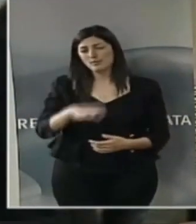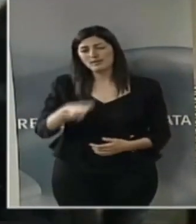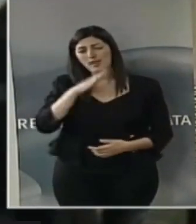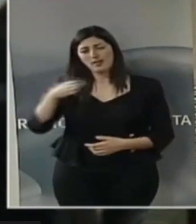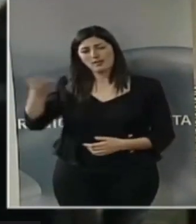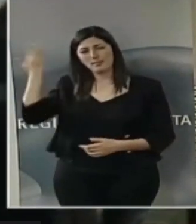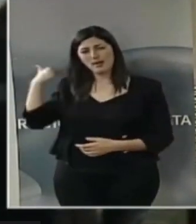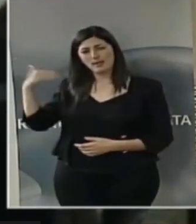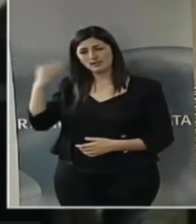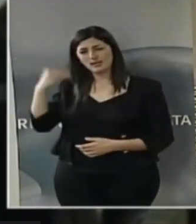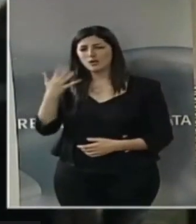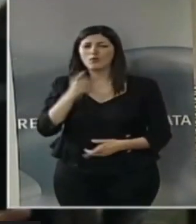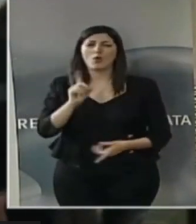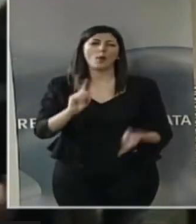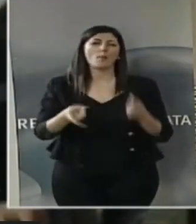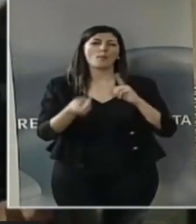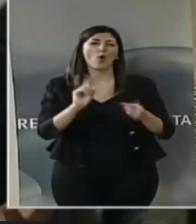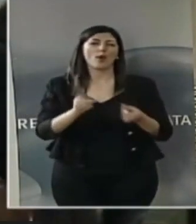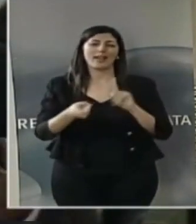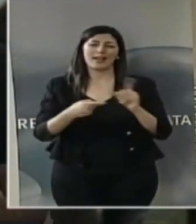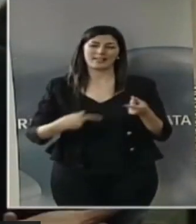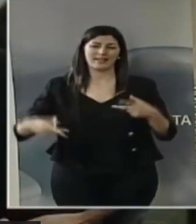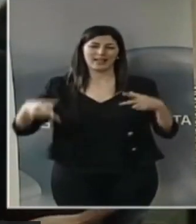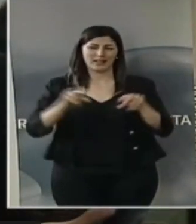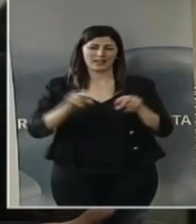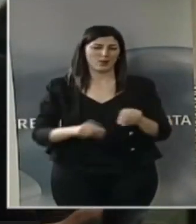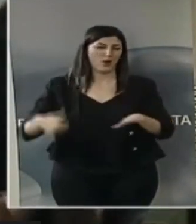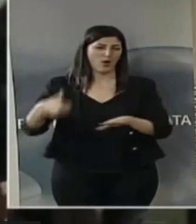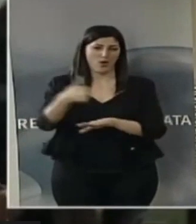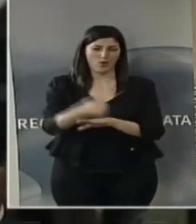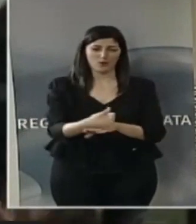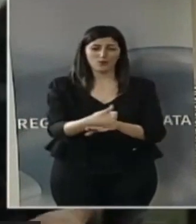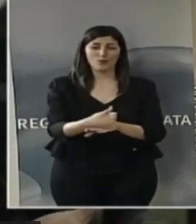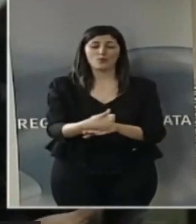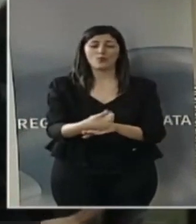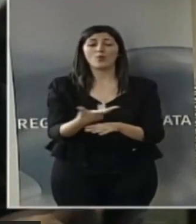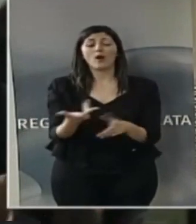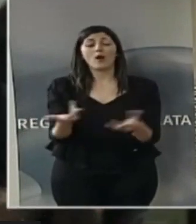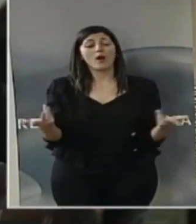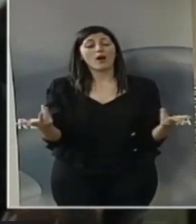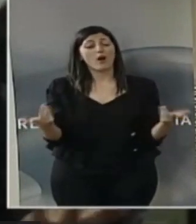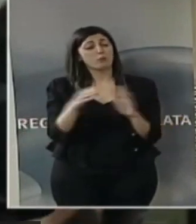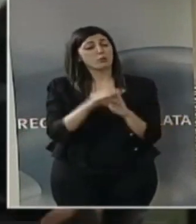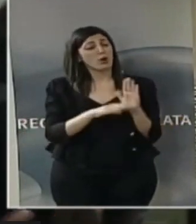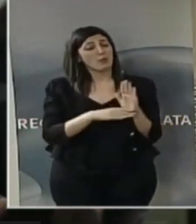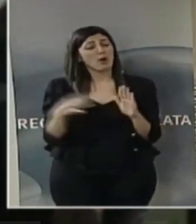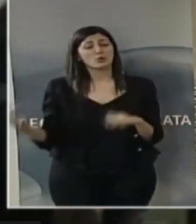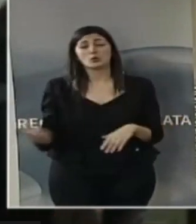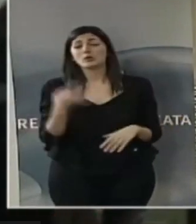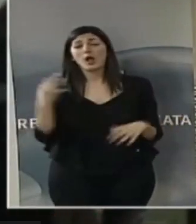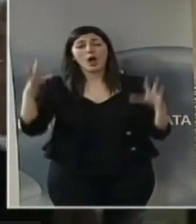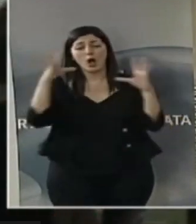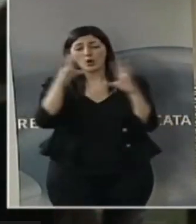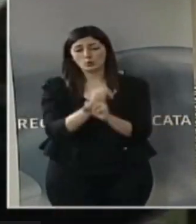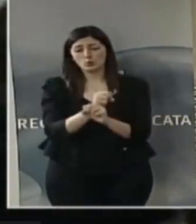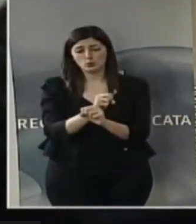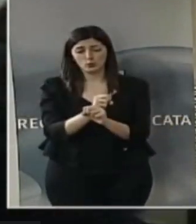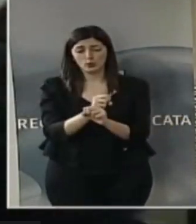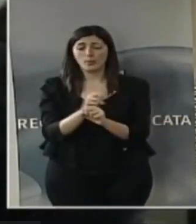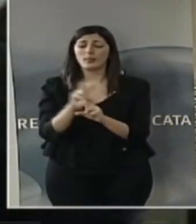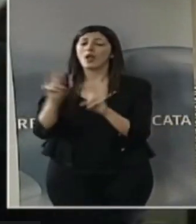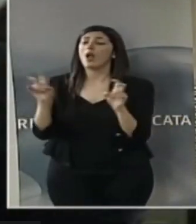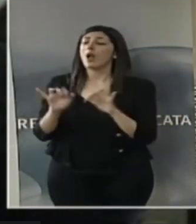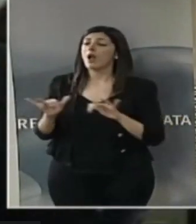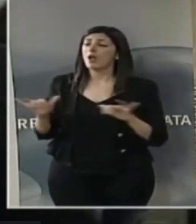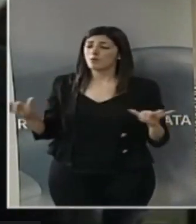politica ci ha visto i protagonisti, ha sempre programmato affari spenti. Io l'ho sempre detto, il sistema informativo